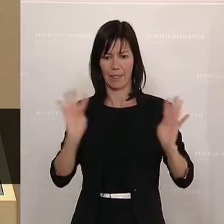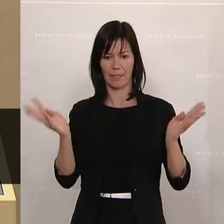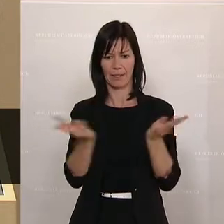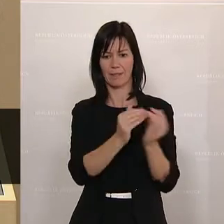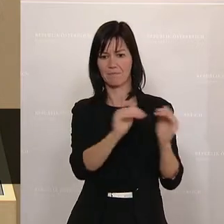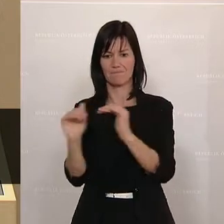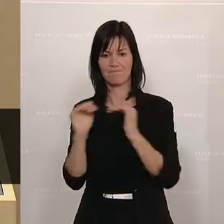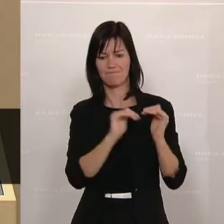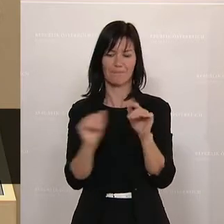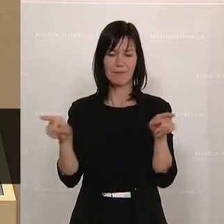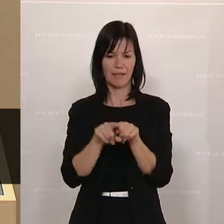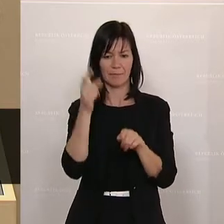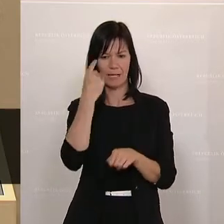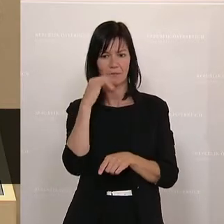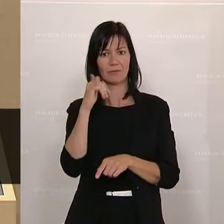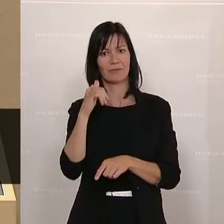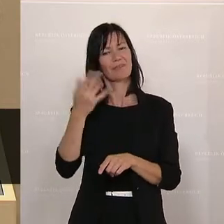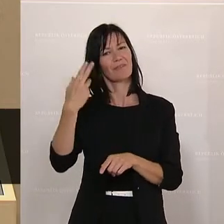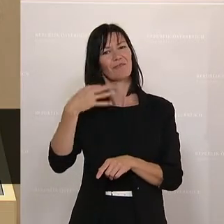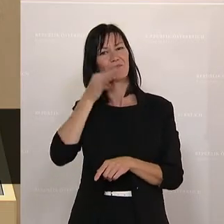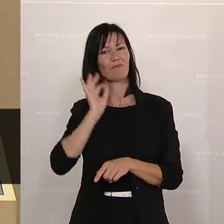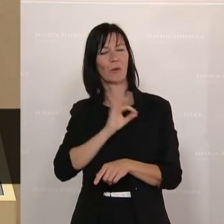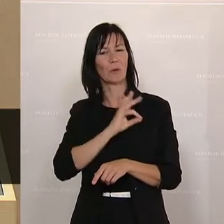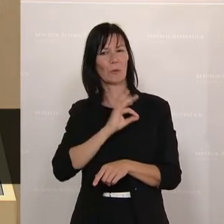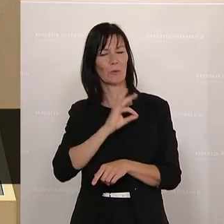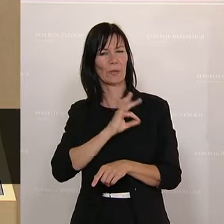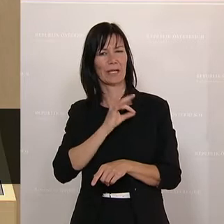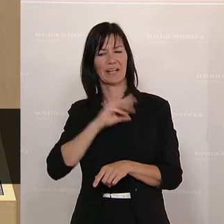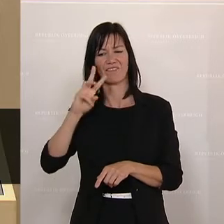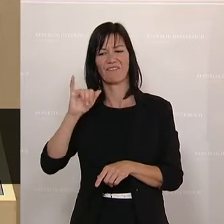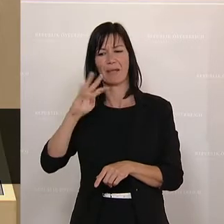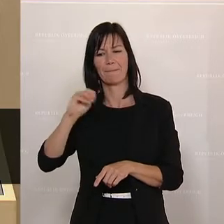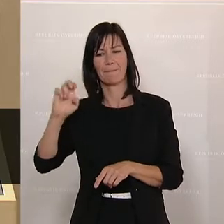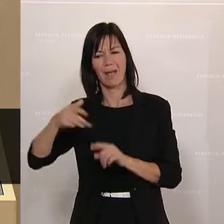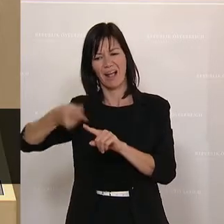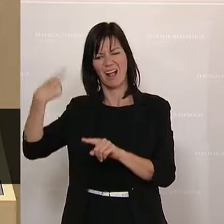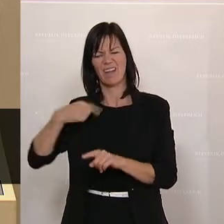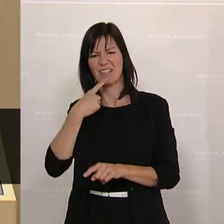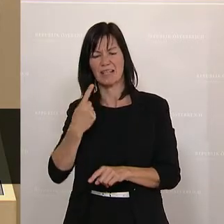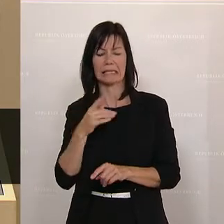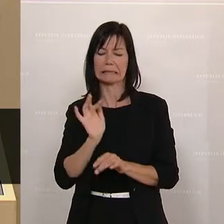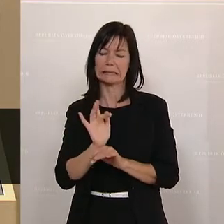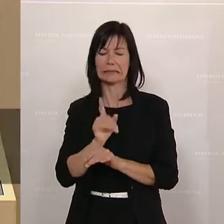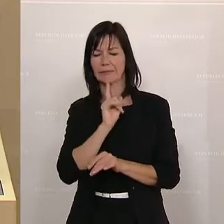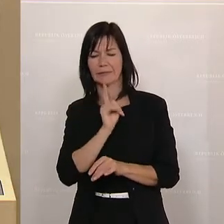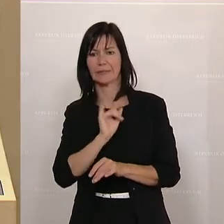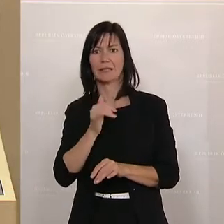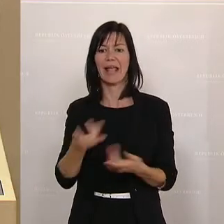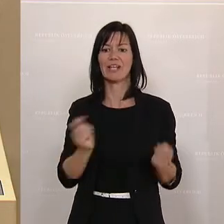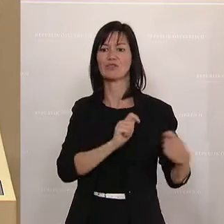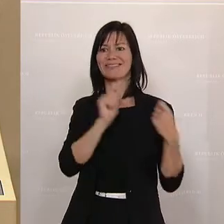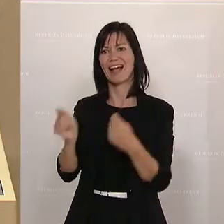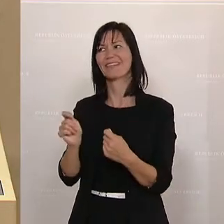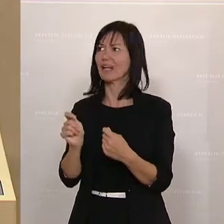hat meine Kollegin Petra Wimmer schon unsere kleine Kritik auch angebracht, dass wir natürlich über den Entschließungsantrag hinaus gerne